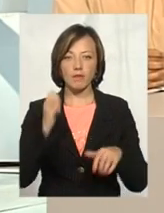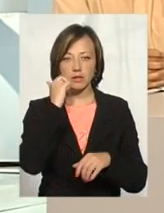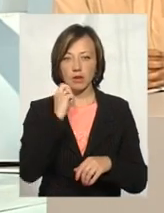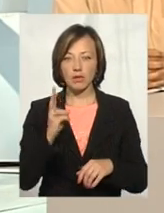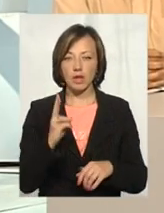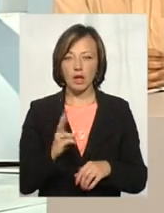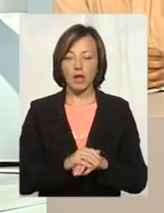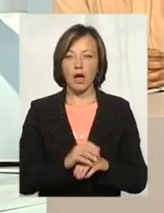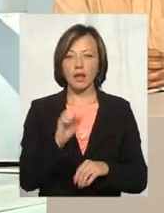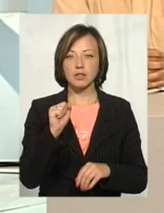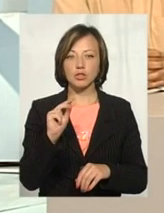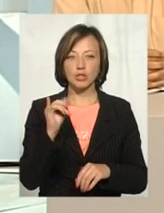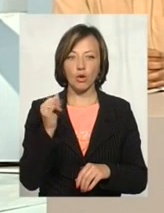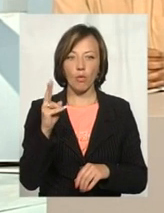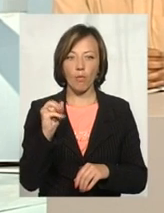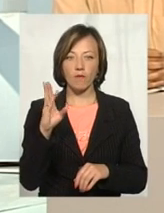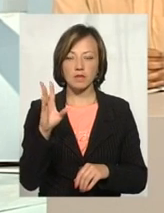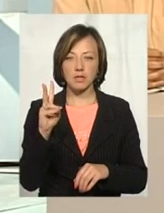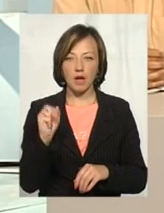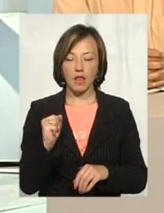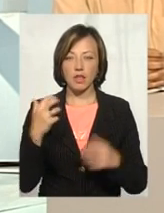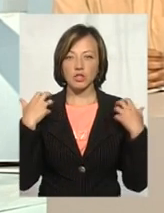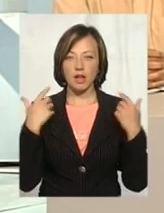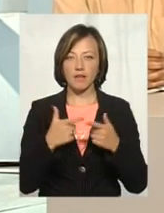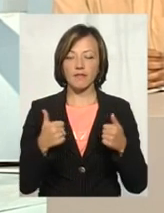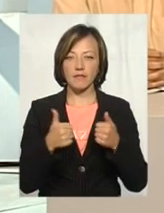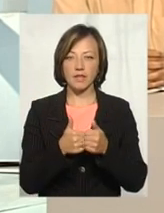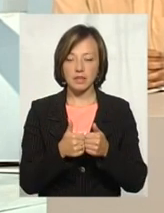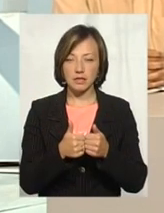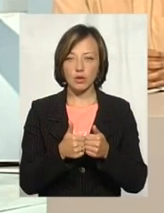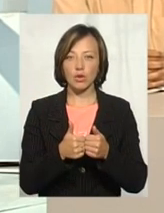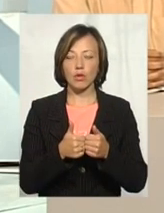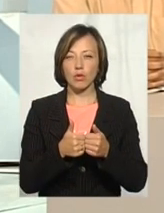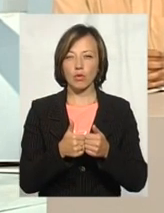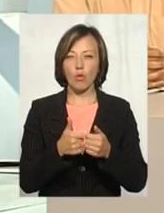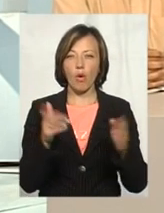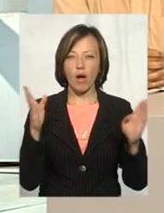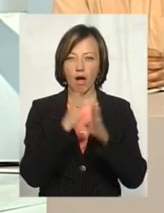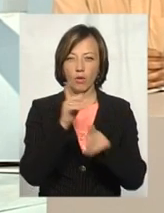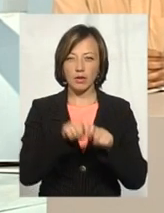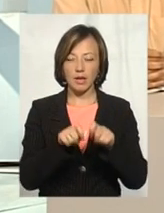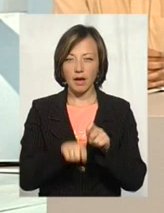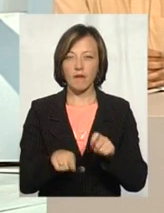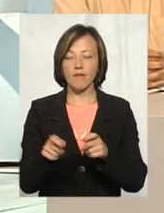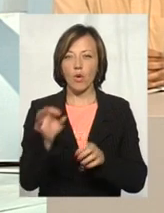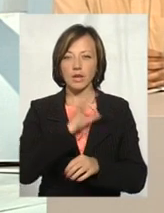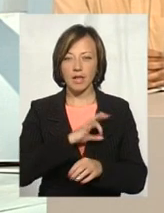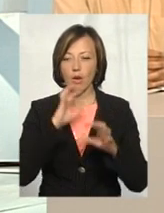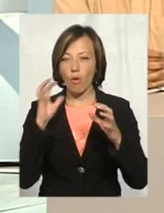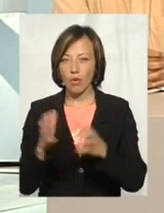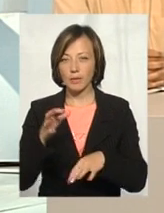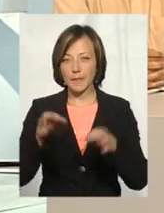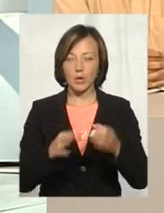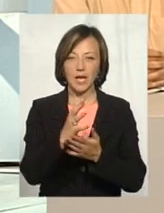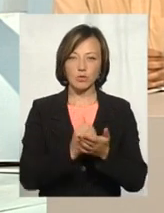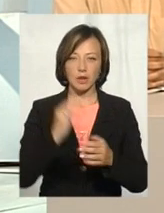Анастасія Чайковська, начальник відділу природних ресурсів заповідної справи, еко-мережі та поваження з відходами управління, регулювання, використання та охорони природних